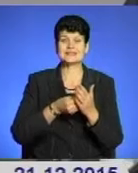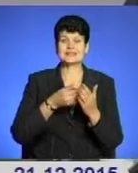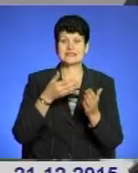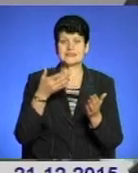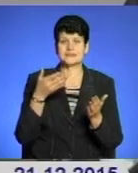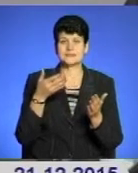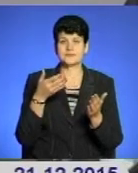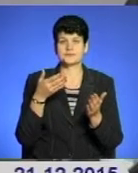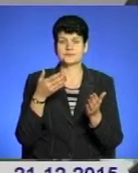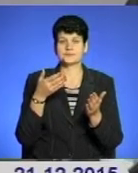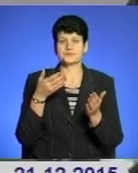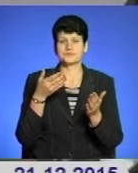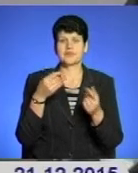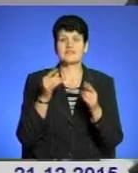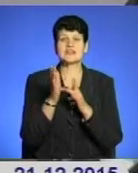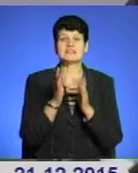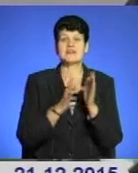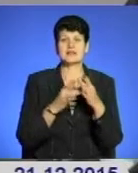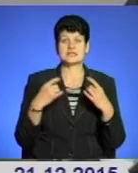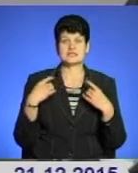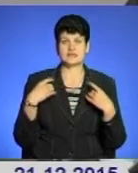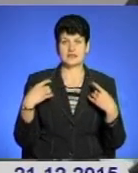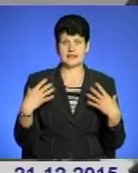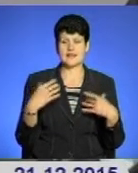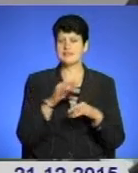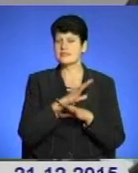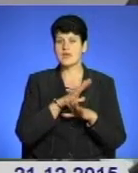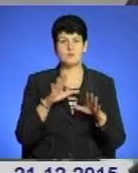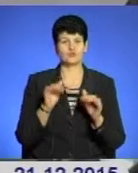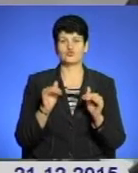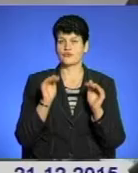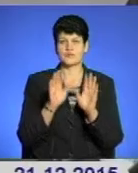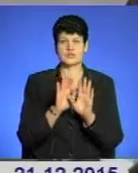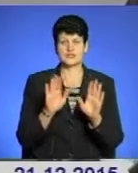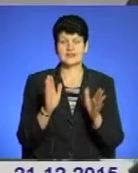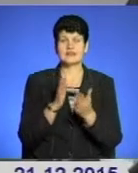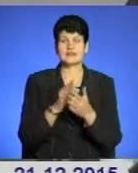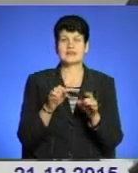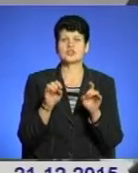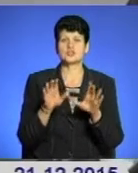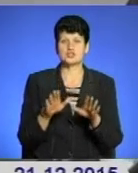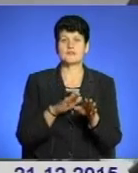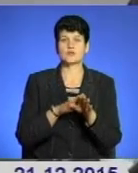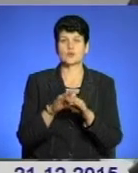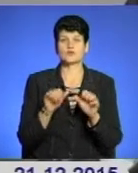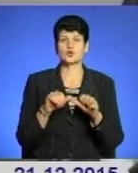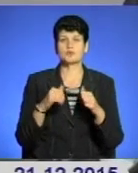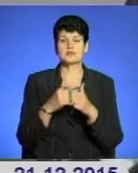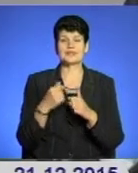різв'янні свята не будуть вищими, тому що є рішення виконавчого комітету, є